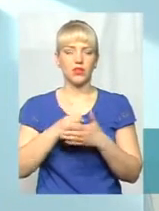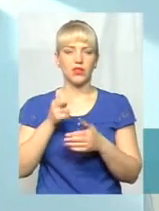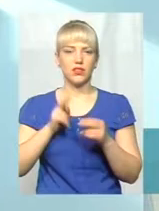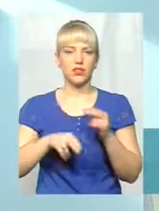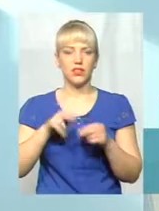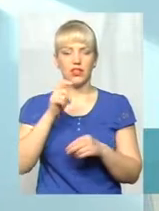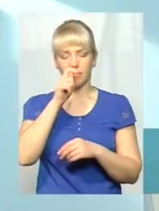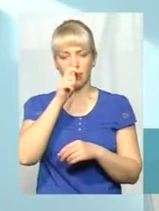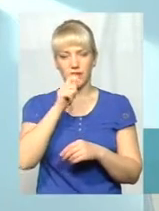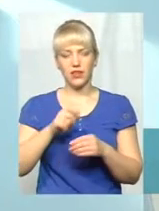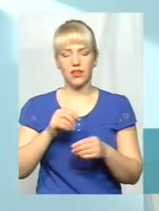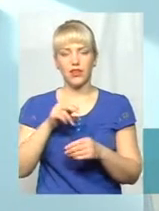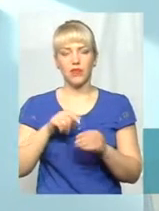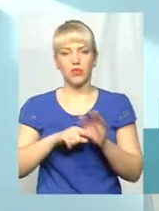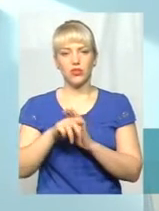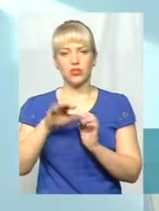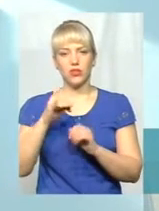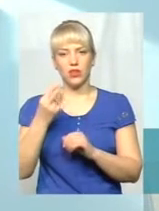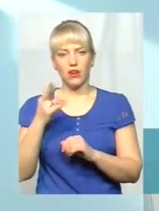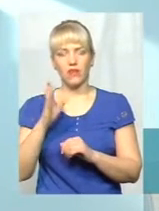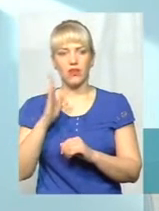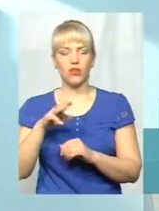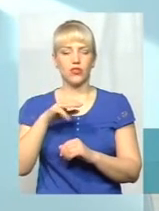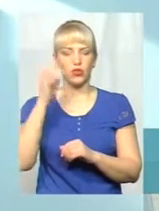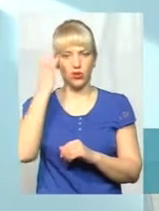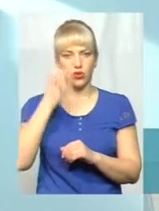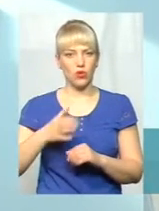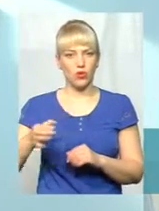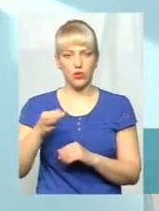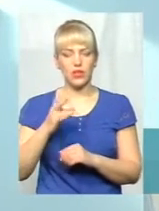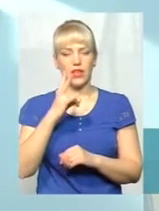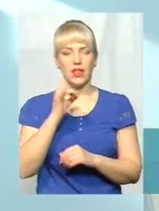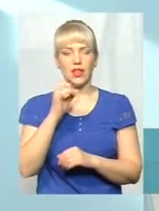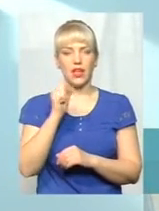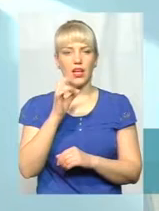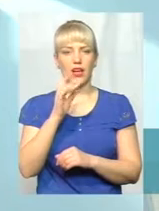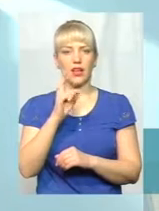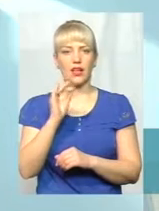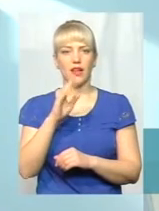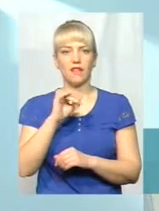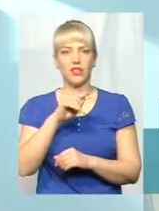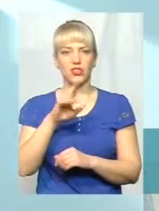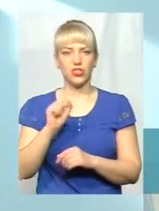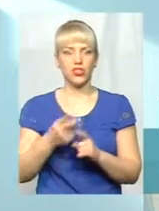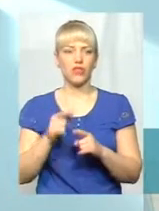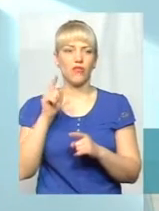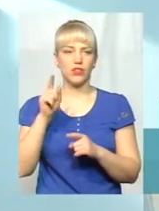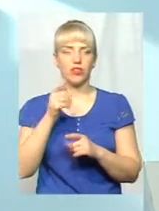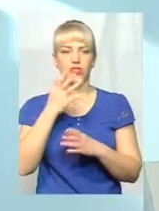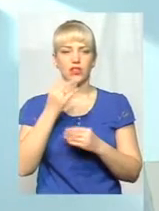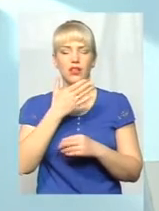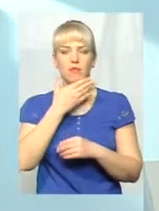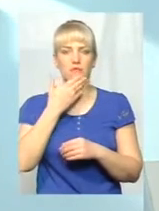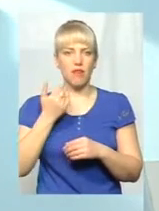початку травня відбудуть ці сесії ОТГ, Чорноострівська, Наркевичі, але в них також немає ліцензії. Їм ще треба